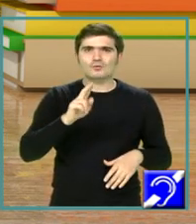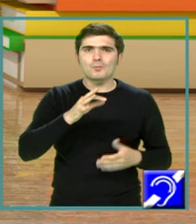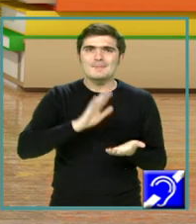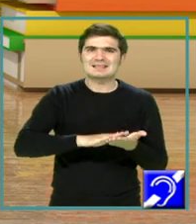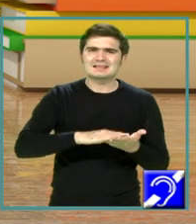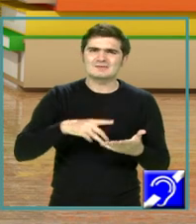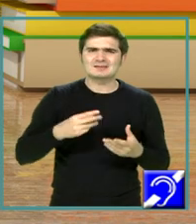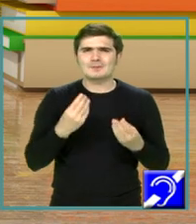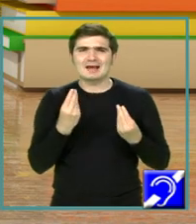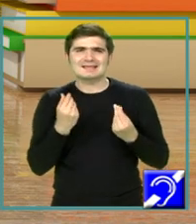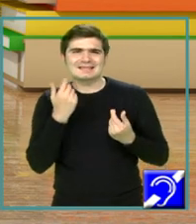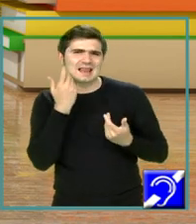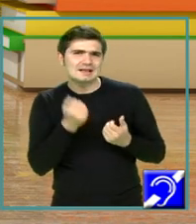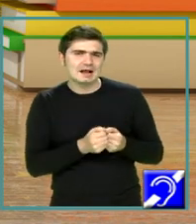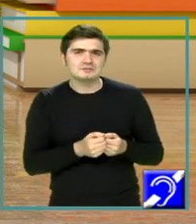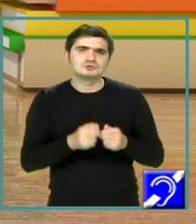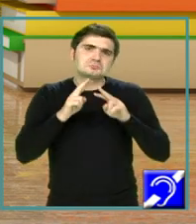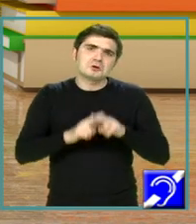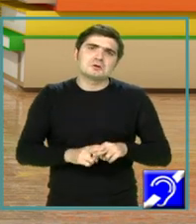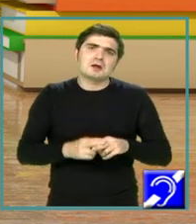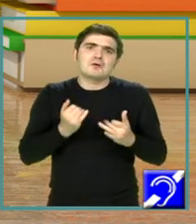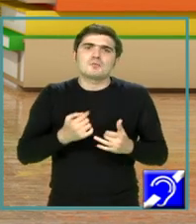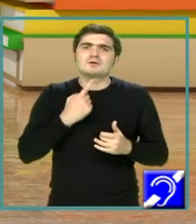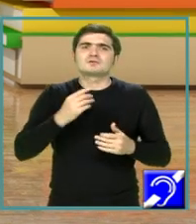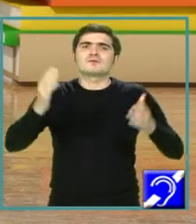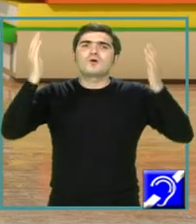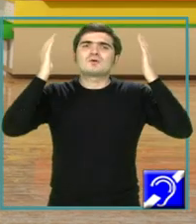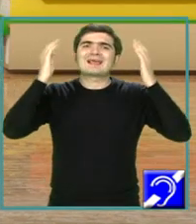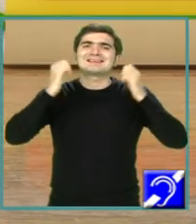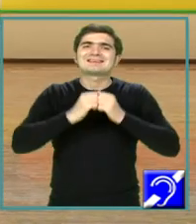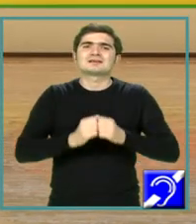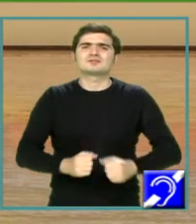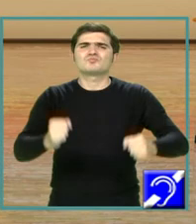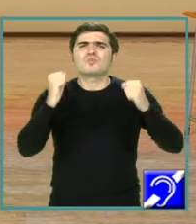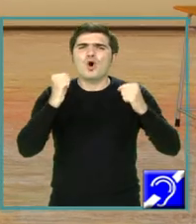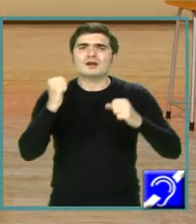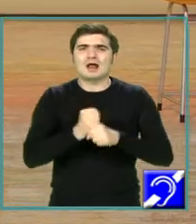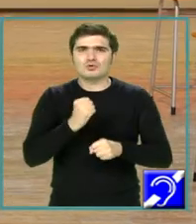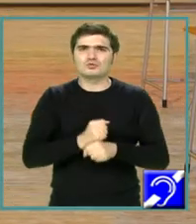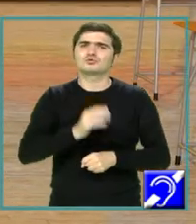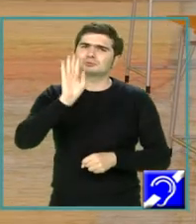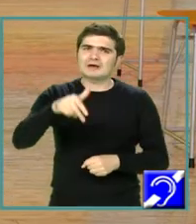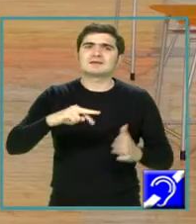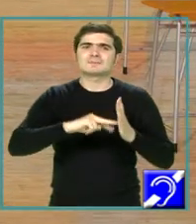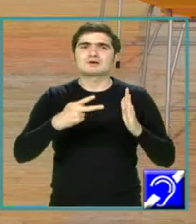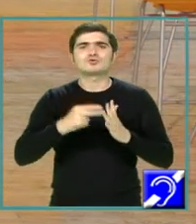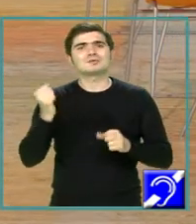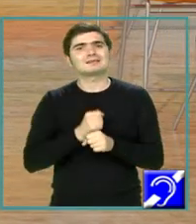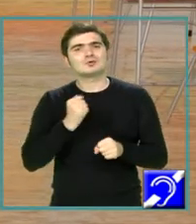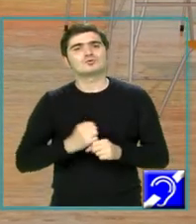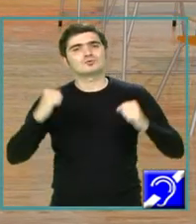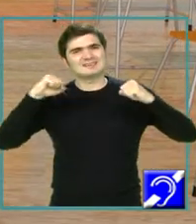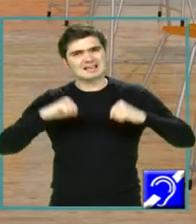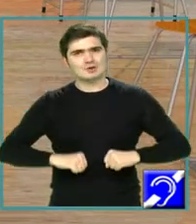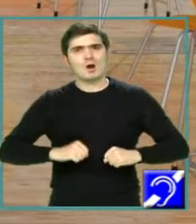să nu-mi rămâne altceva decât să vă urez spor la lucru, să aveți o metodă de lucru serioasă și